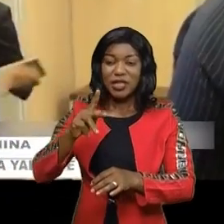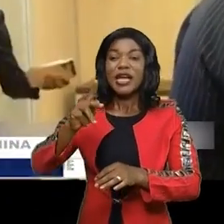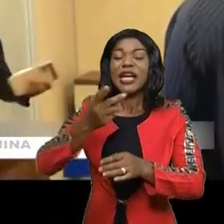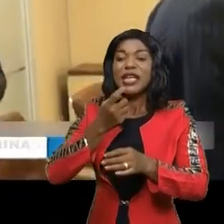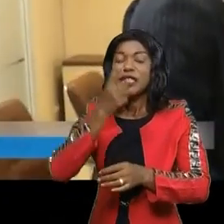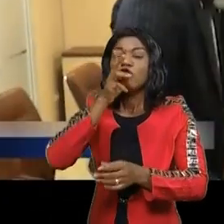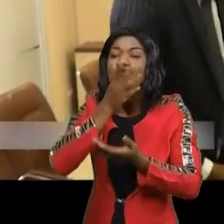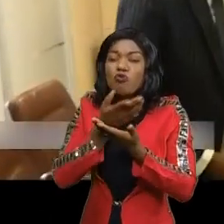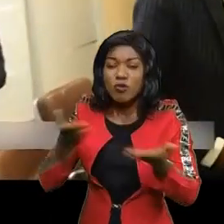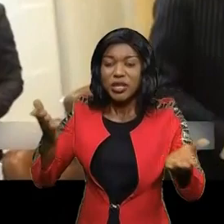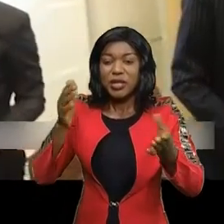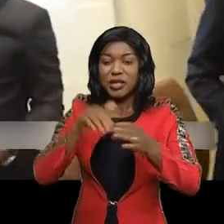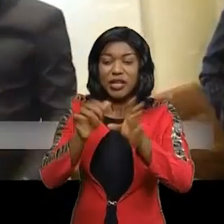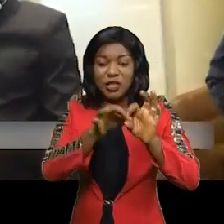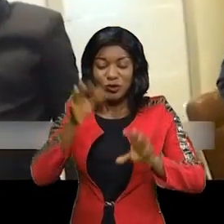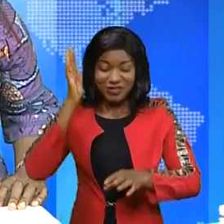à la nouvelle dynamique.